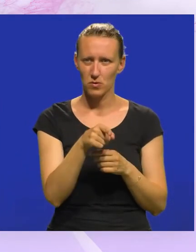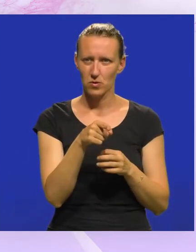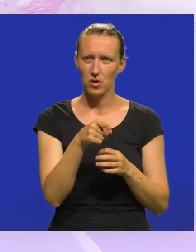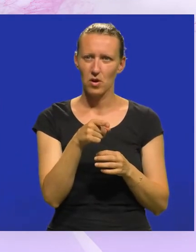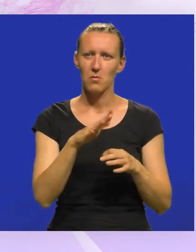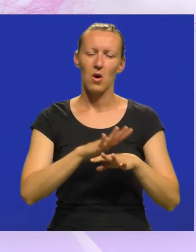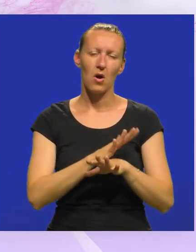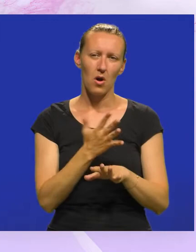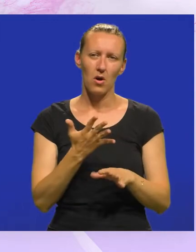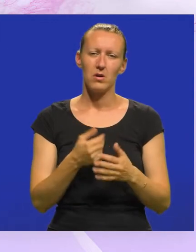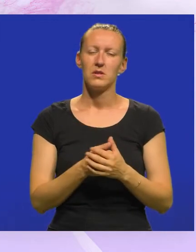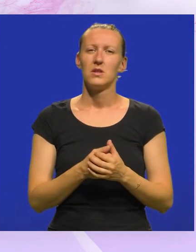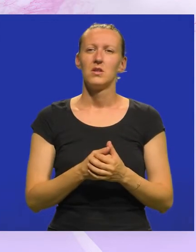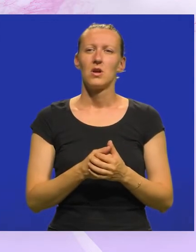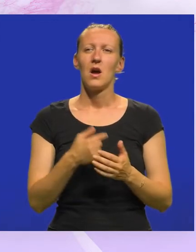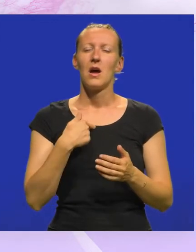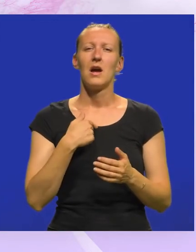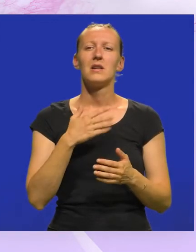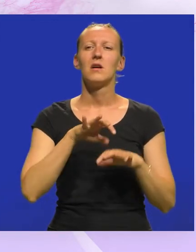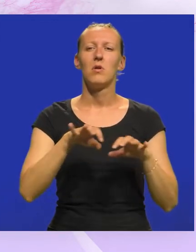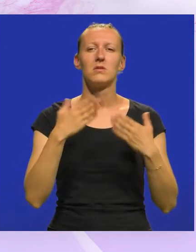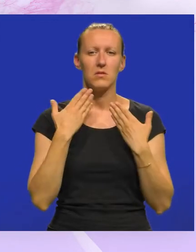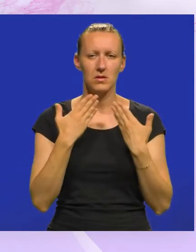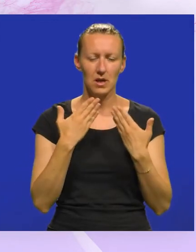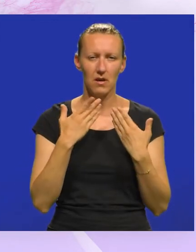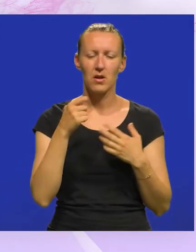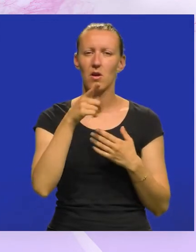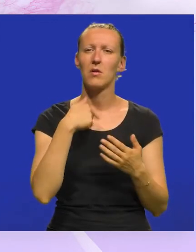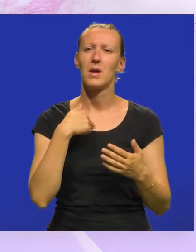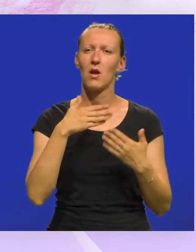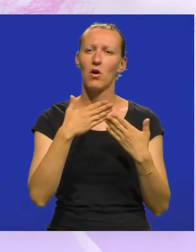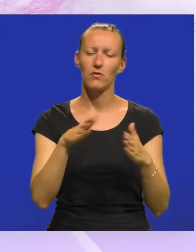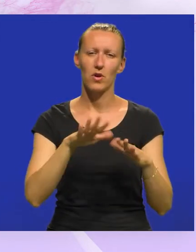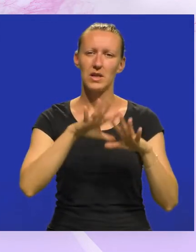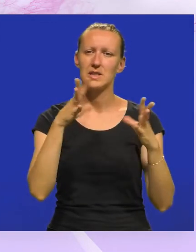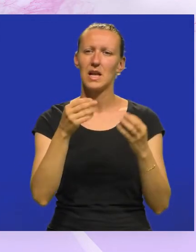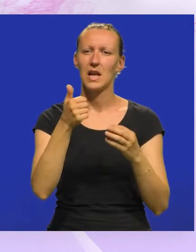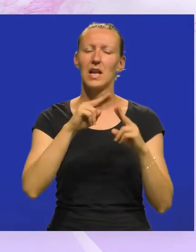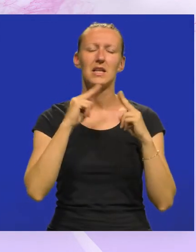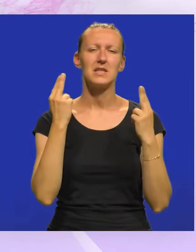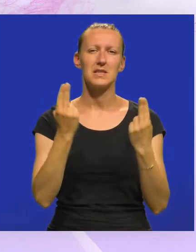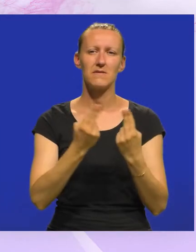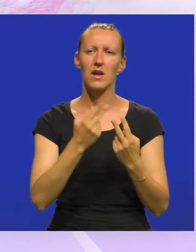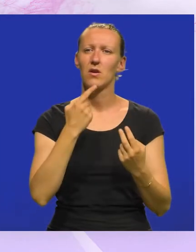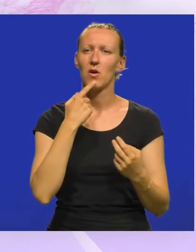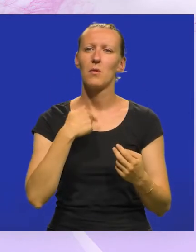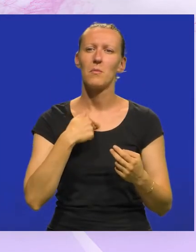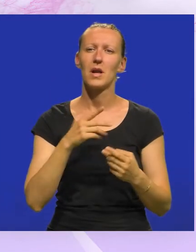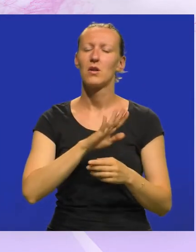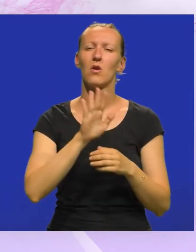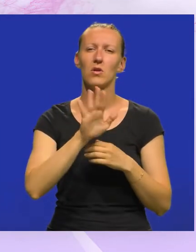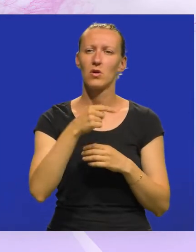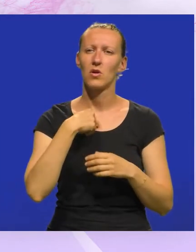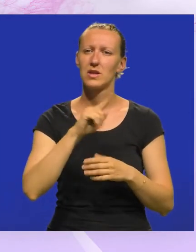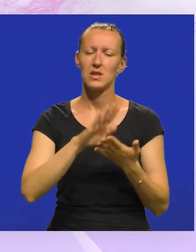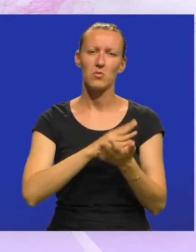osjećaju evo a ja sam joj posebno zahvalna jer je ona u meni otvorila cijeli jedan svijet kojeg je meni dotad